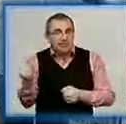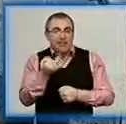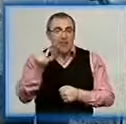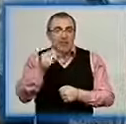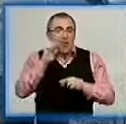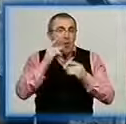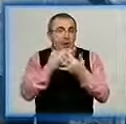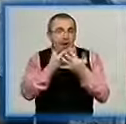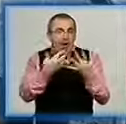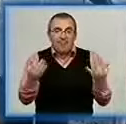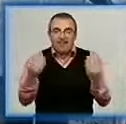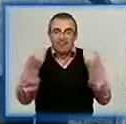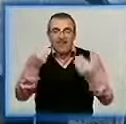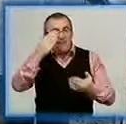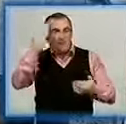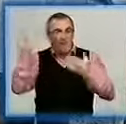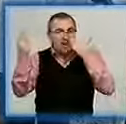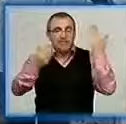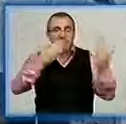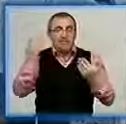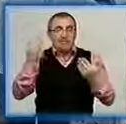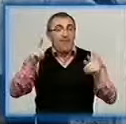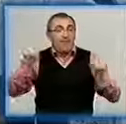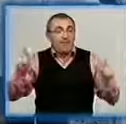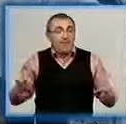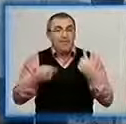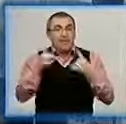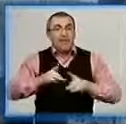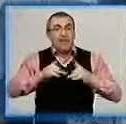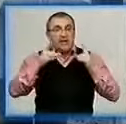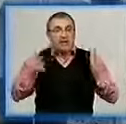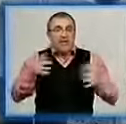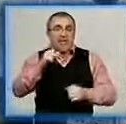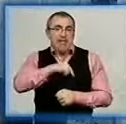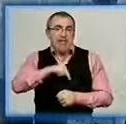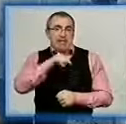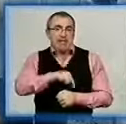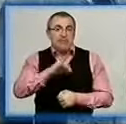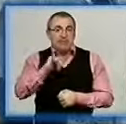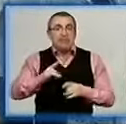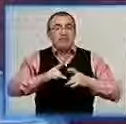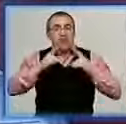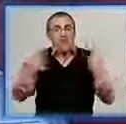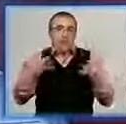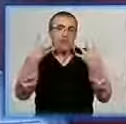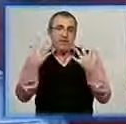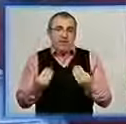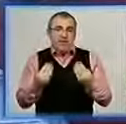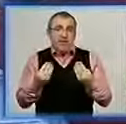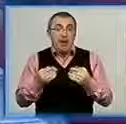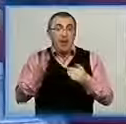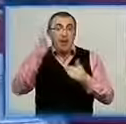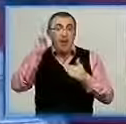колоритною, яскравою, веселою. Витворює якраз різдвяний настрій і святкові дні. Кульмінацію